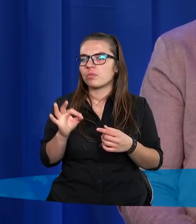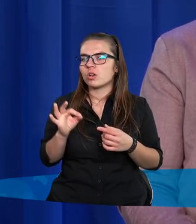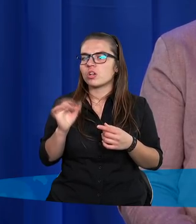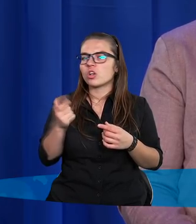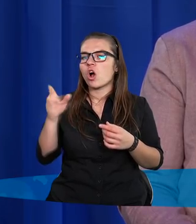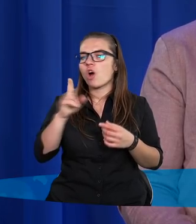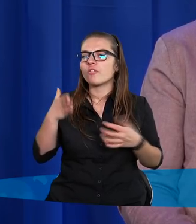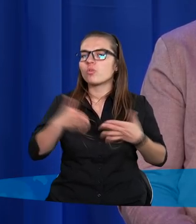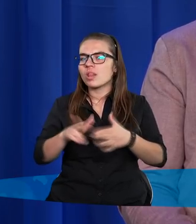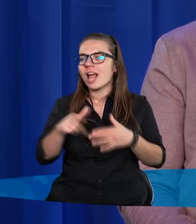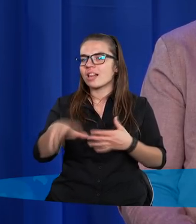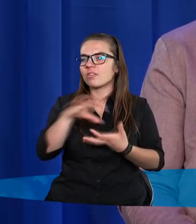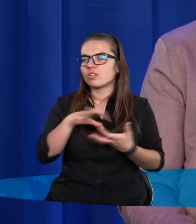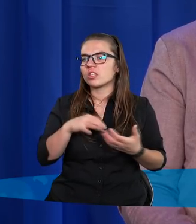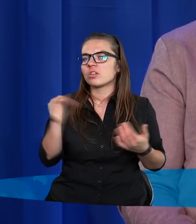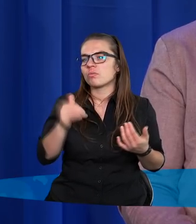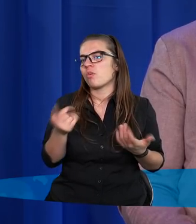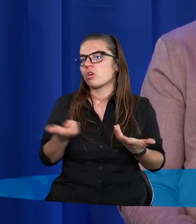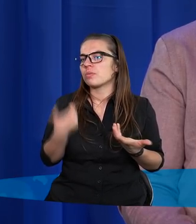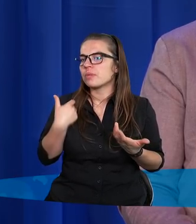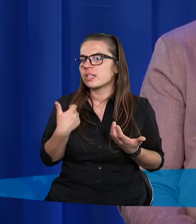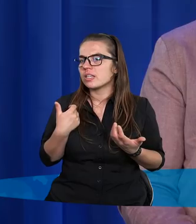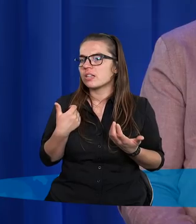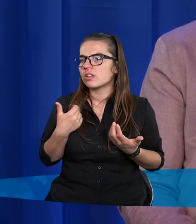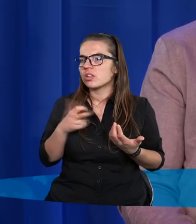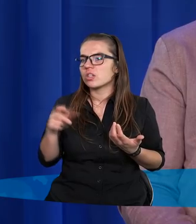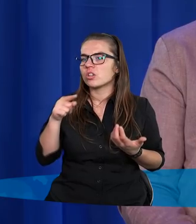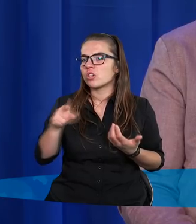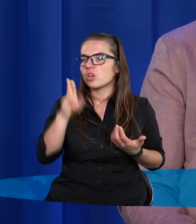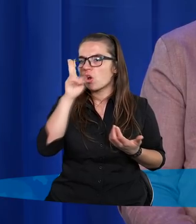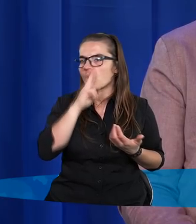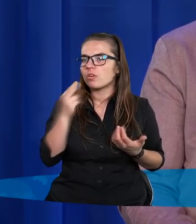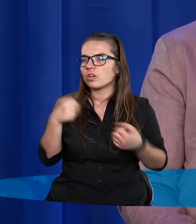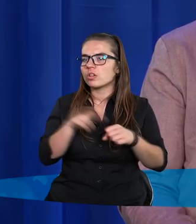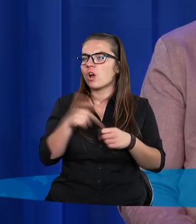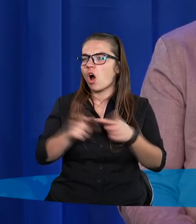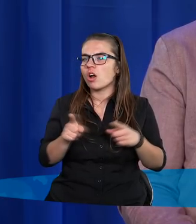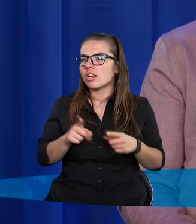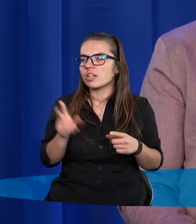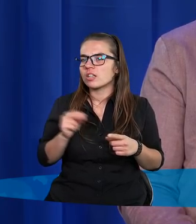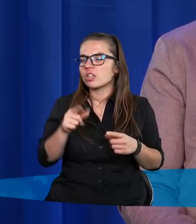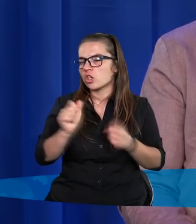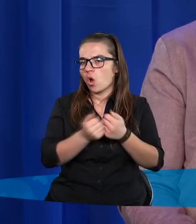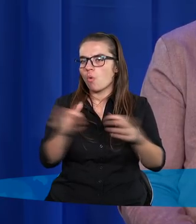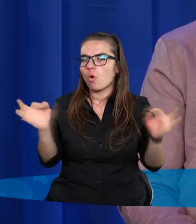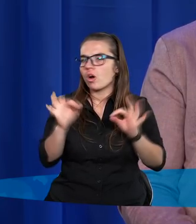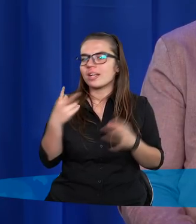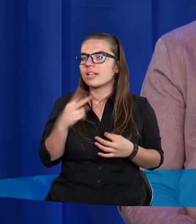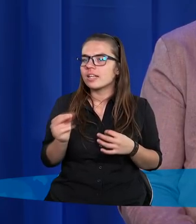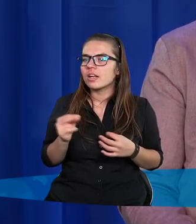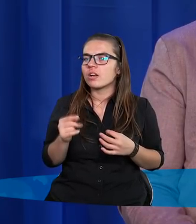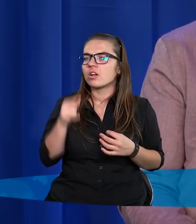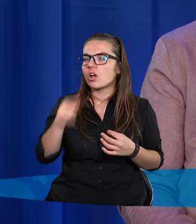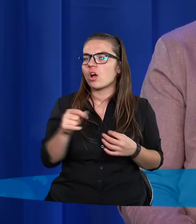ktokolwiek się urodzi na tym świecie, będzie przeżywał cierpienia. I czy to, że rodzice chcą mieć dzieci, oznacza, że są okrutni? Nie.